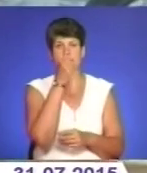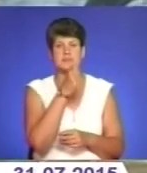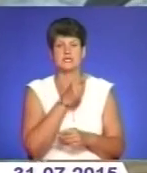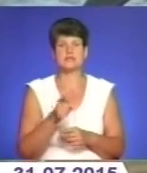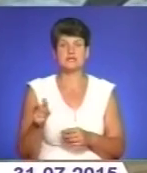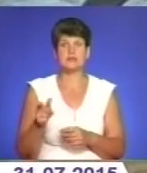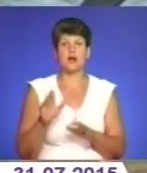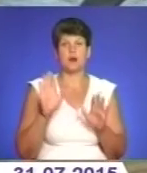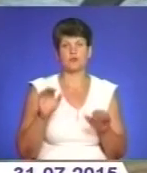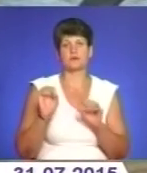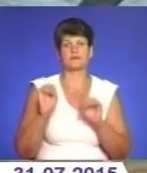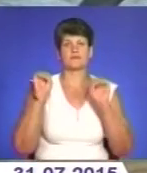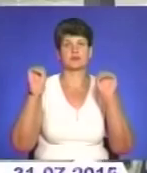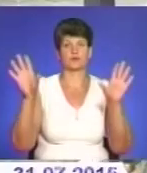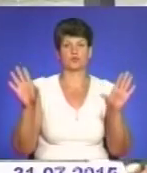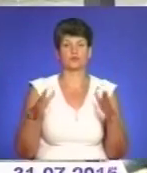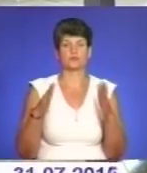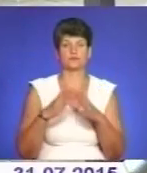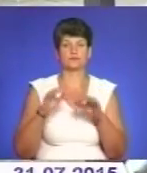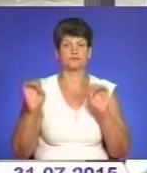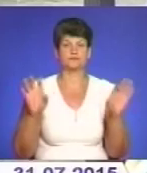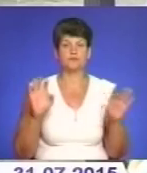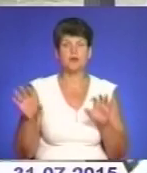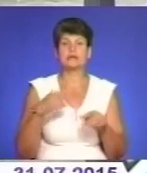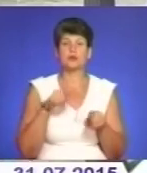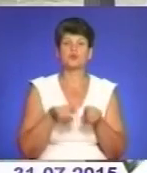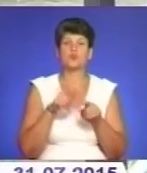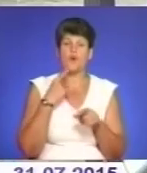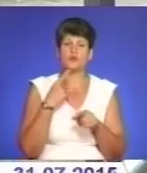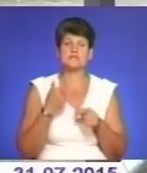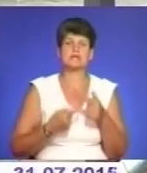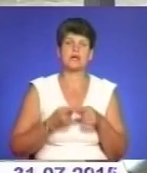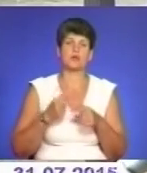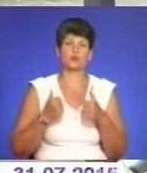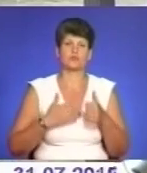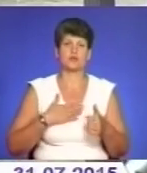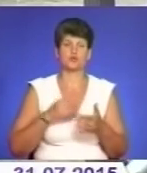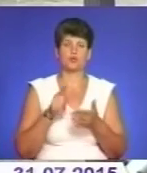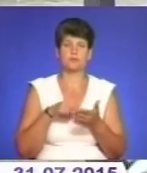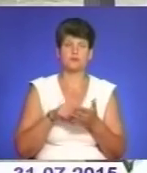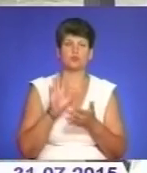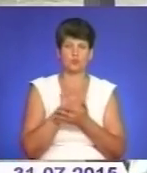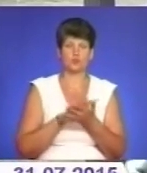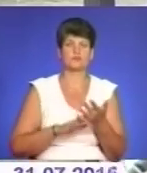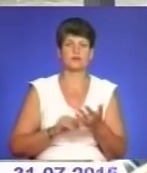Потім арт-об'єкти повернуть авторам. Організатори також зазначають, що такий конкурс у нашому місті будуть проводити і надалі.